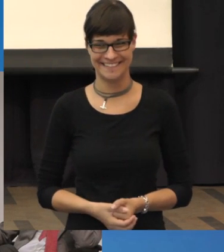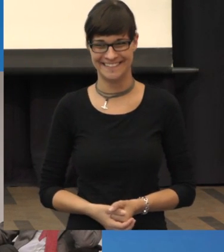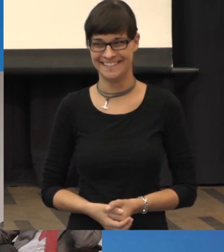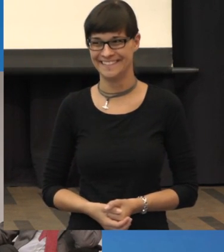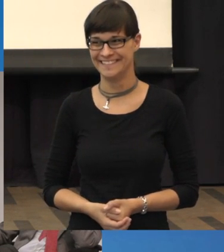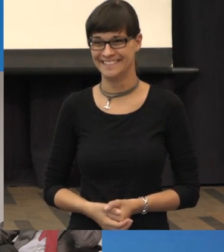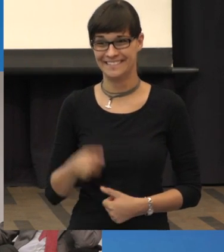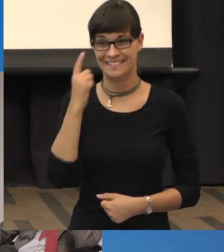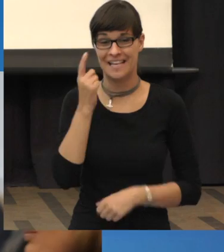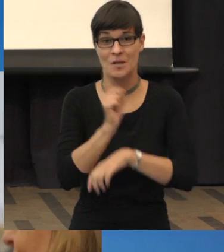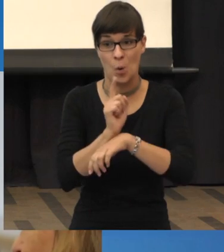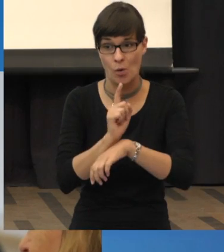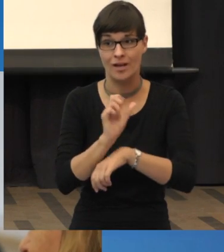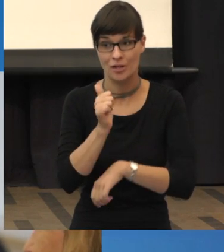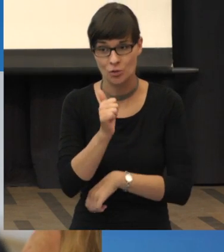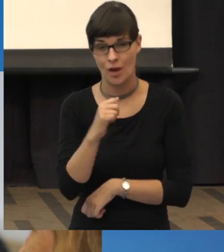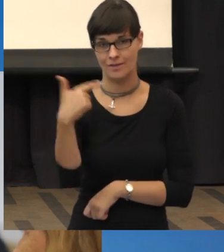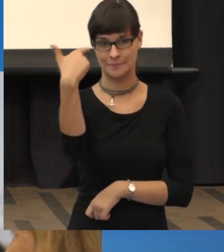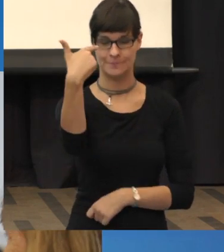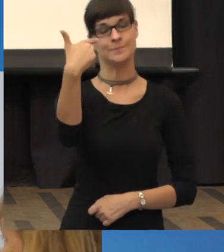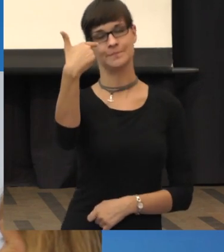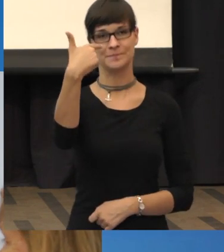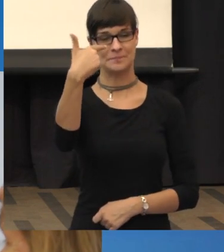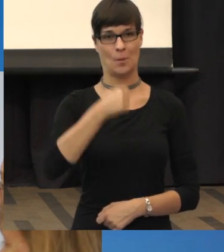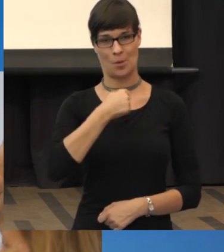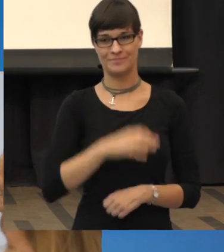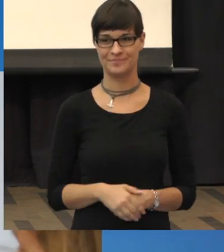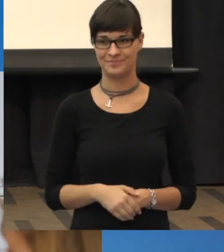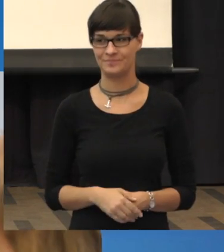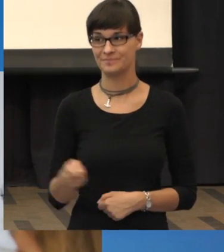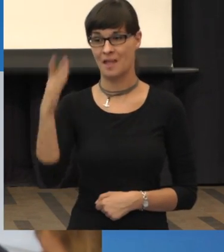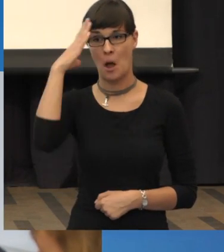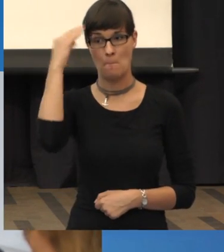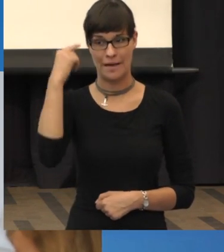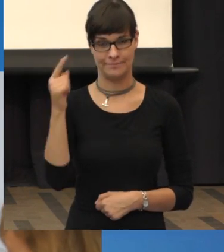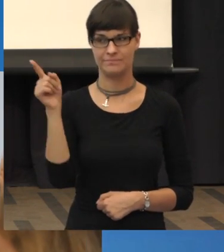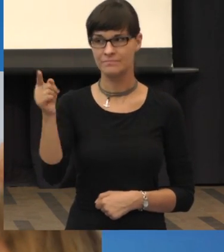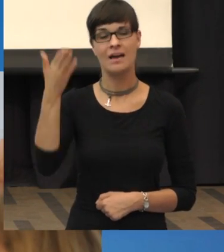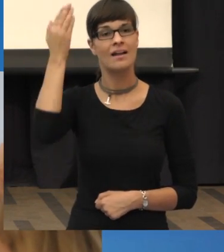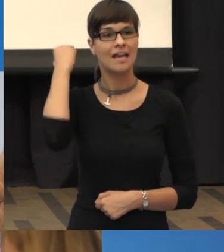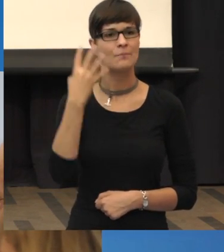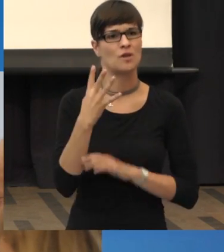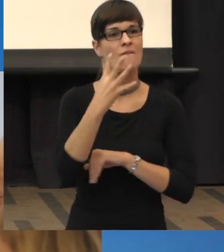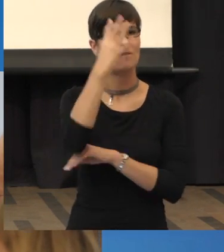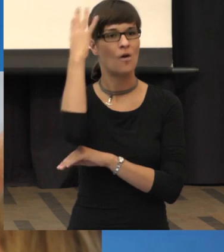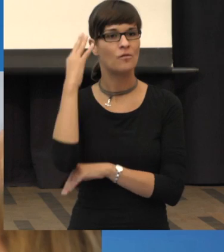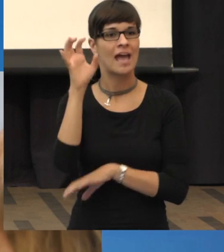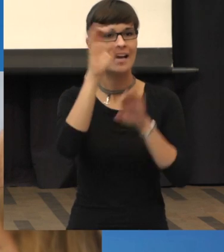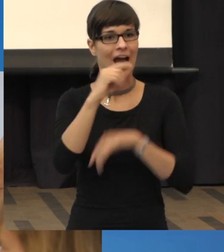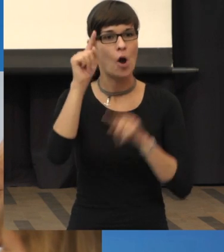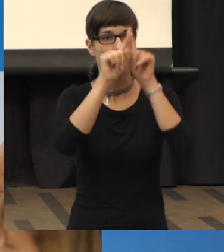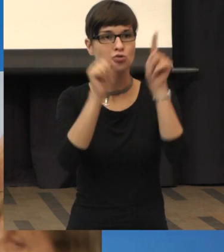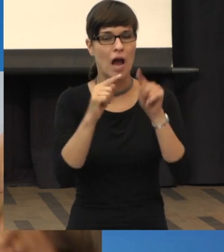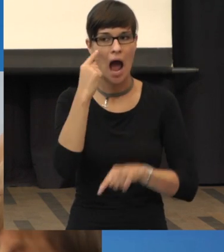Sekunde bitte. Erst fürs Fernsehen denken. Ich hatte vor vier Jahren, da hatte ich den grauen Starr und habe mich gerade operieren lassen